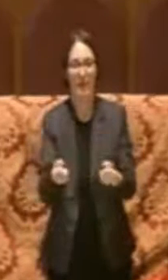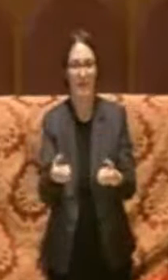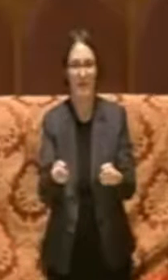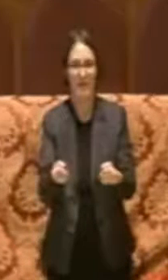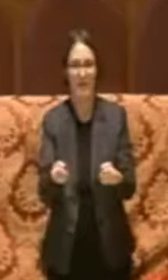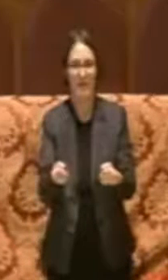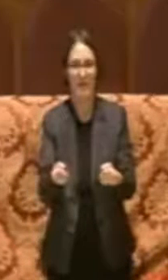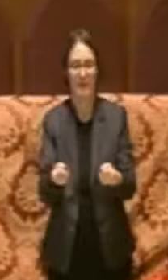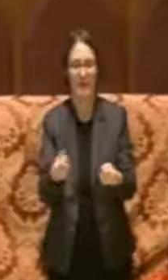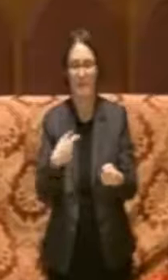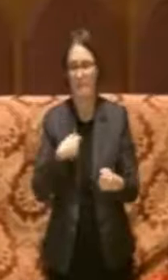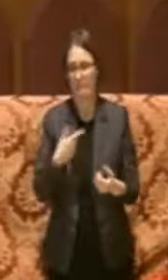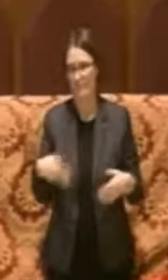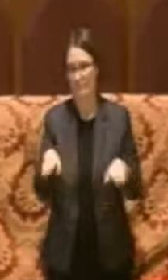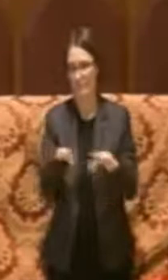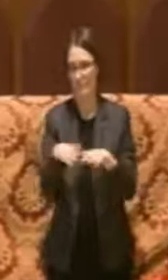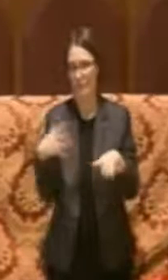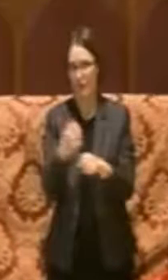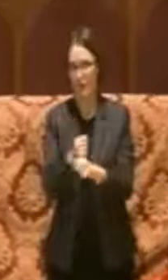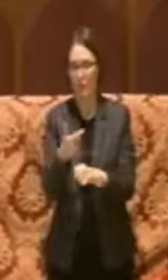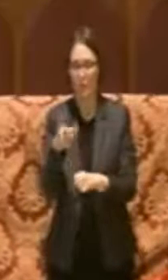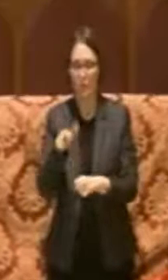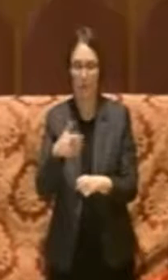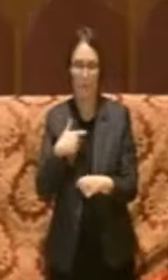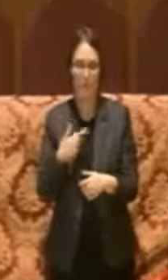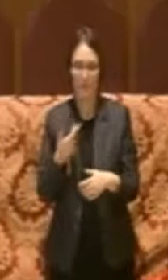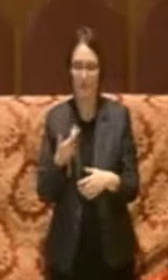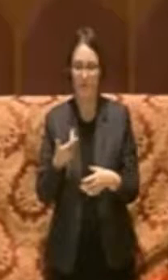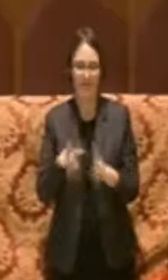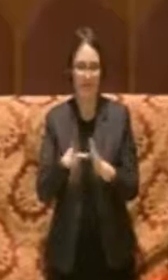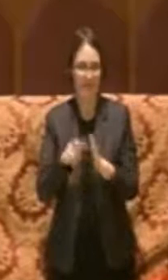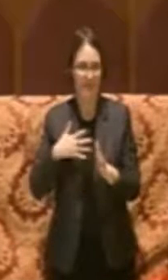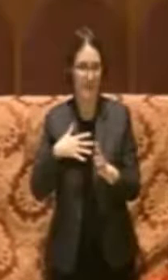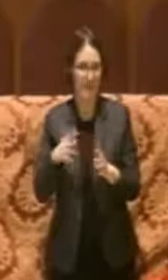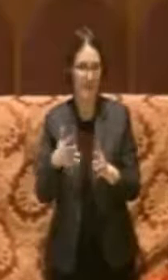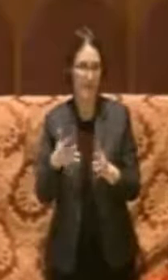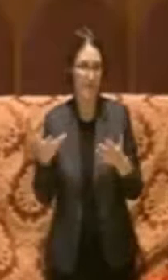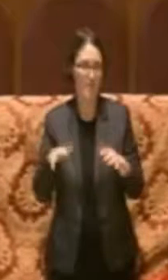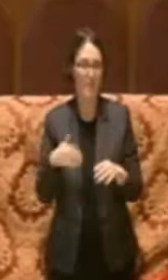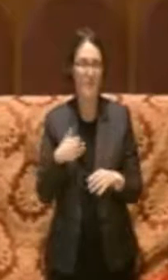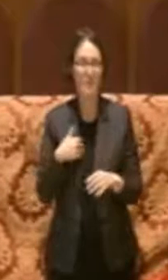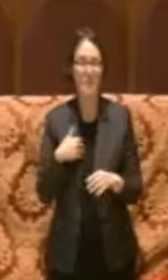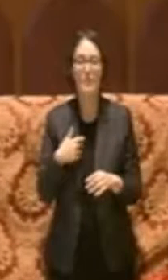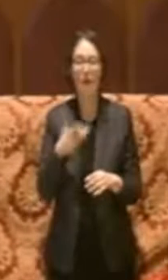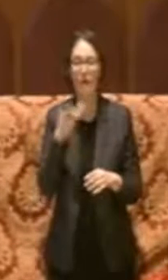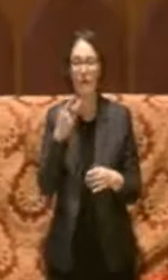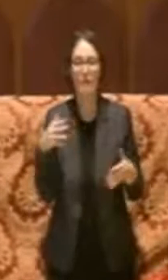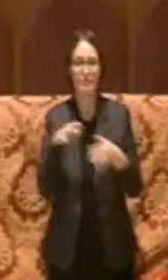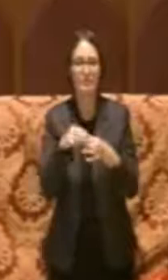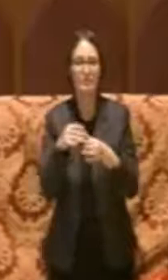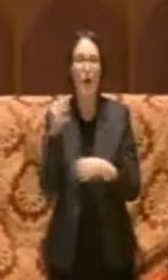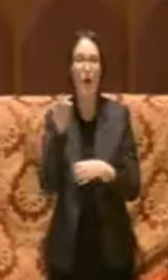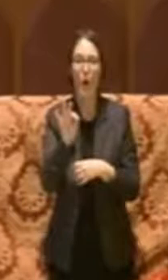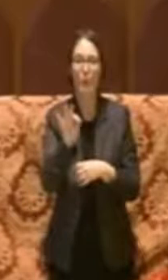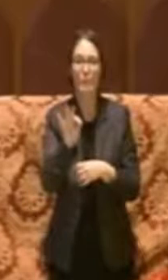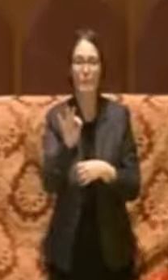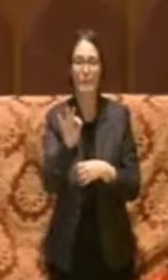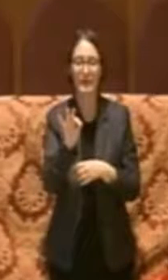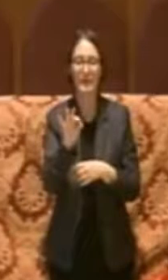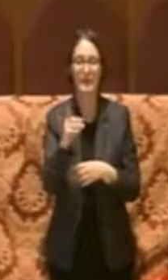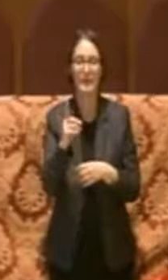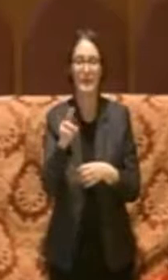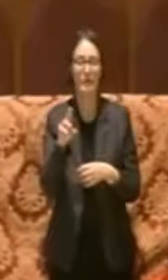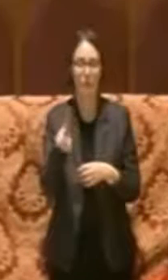concludo, visto che sto per terminare il mio tempo, con un riferimento agli obiettivi del DUP